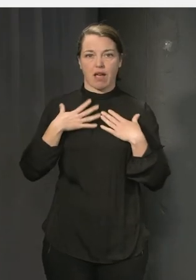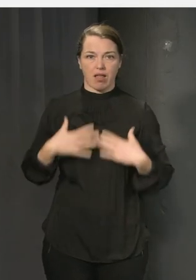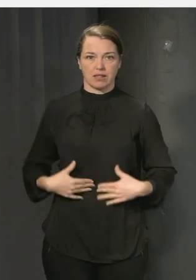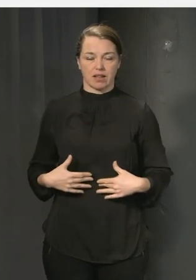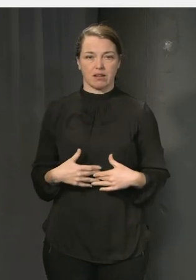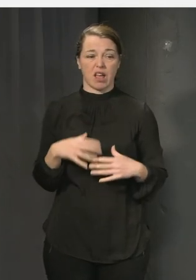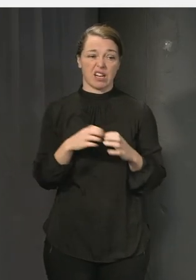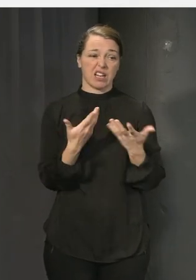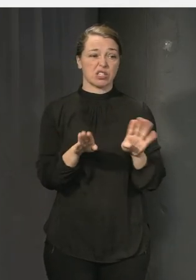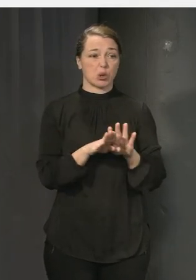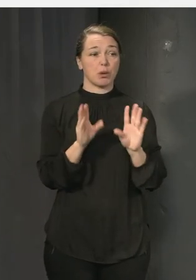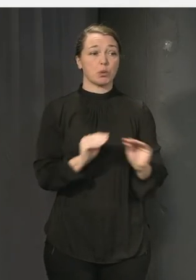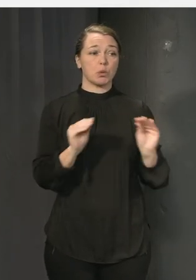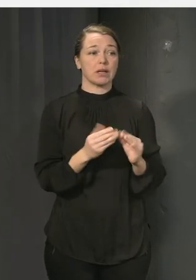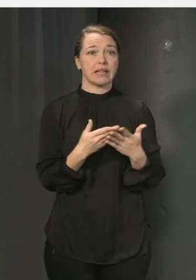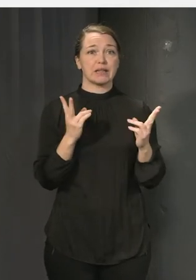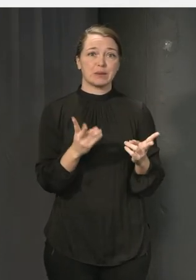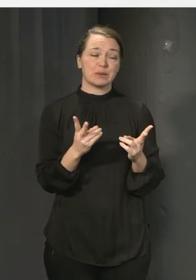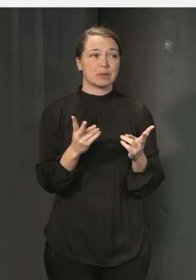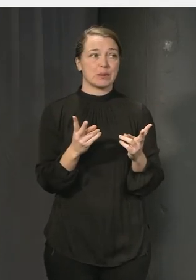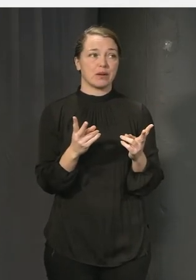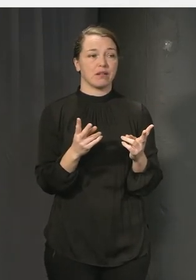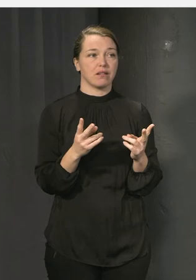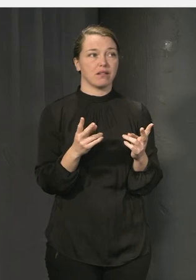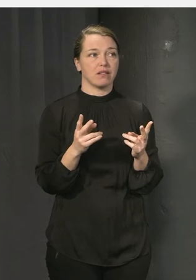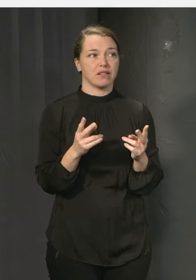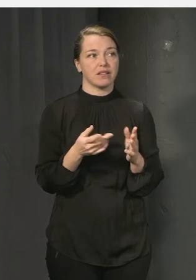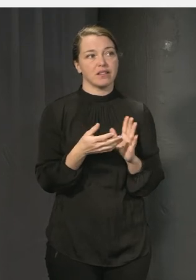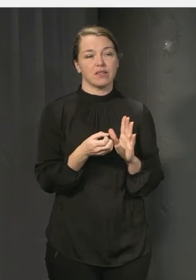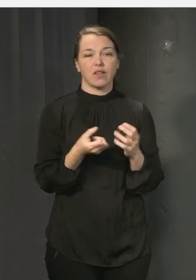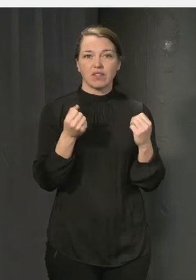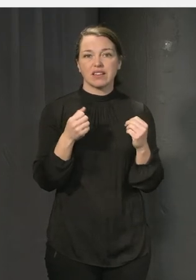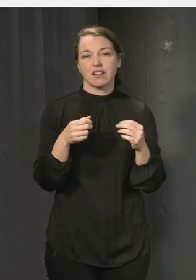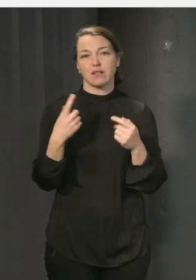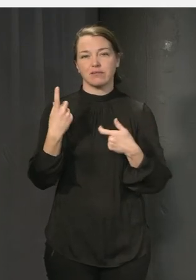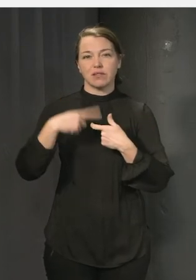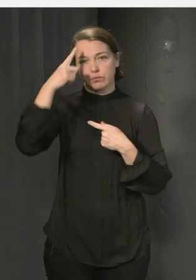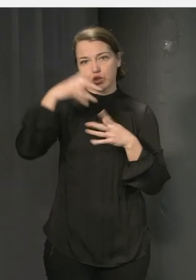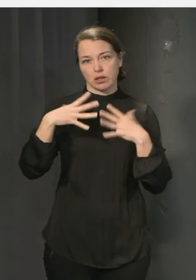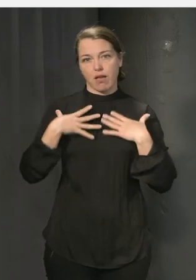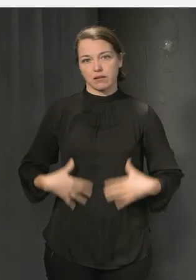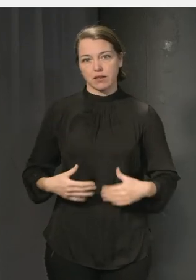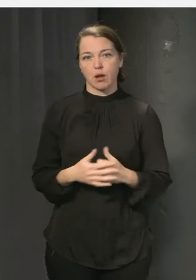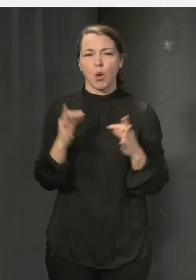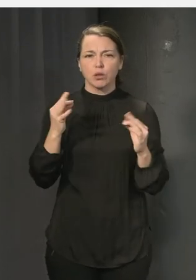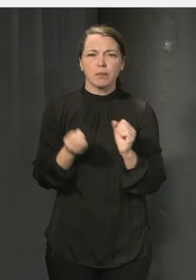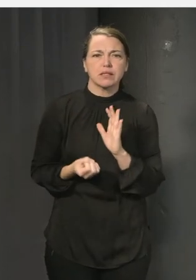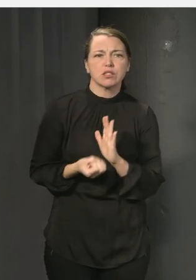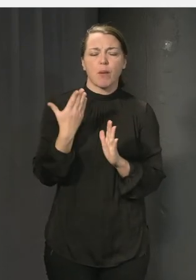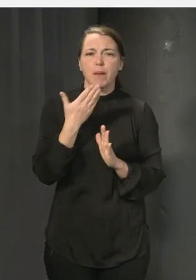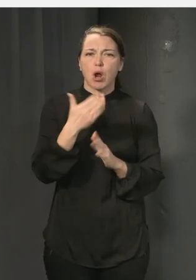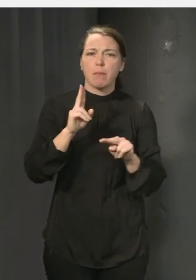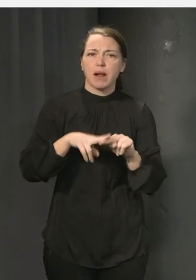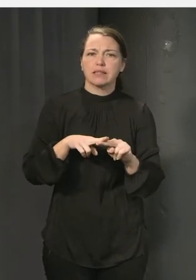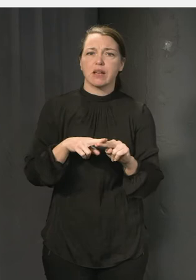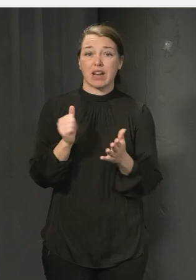klassrummet. Och hur kan man skapa en bra vuxenarvaro i det? För det är ju liksom en, det är ju på något sätt elevernas egen värld men